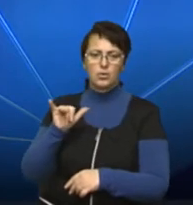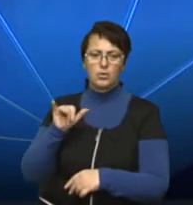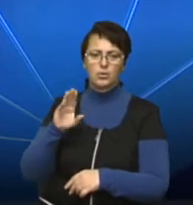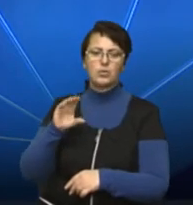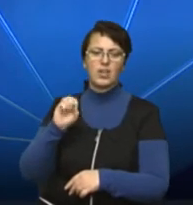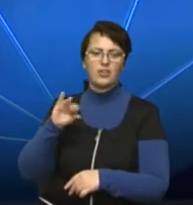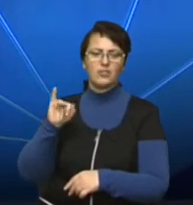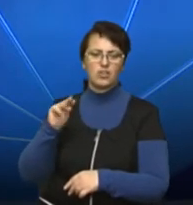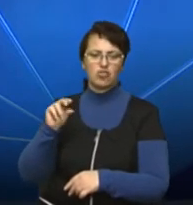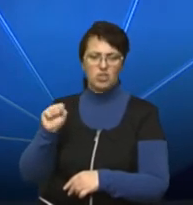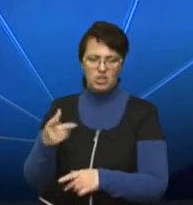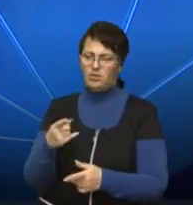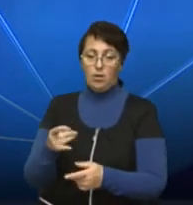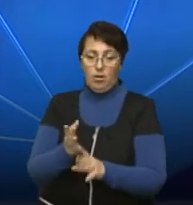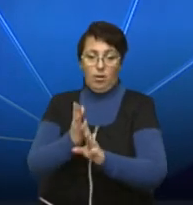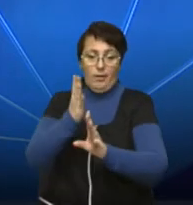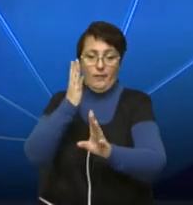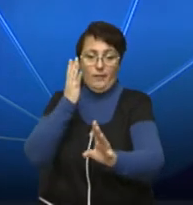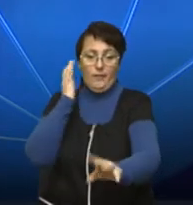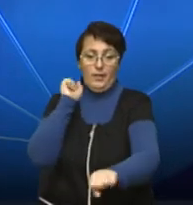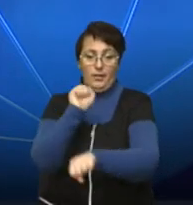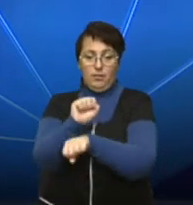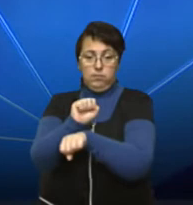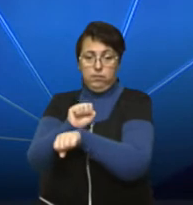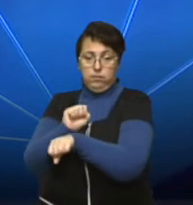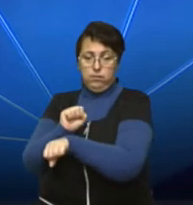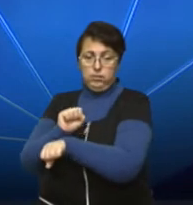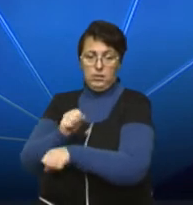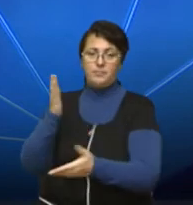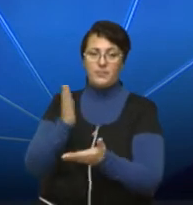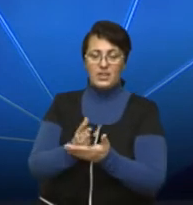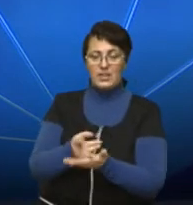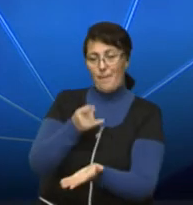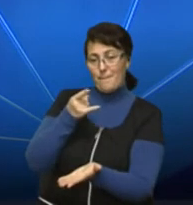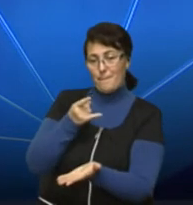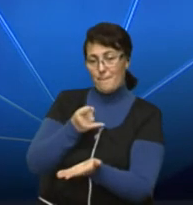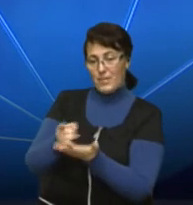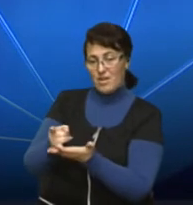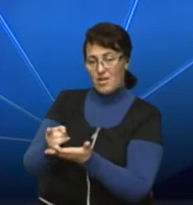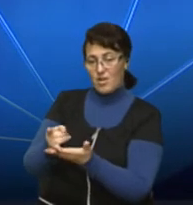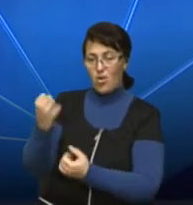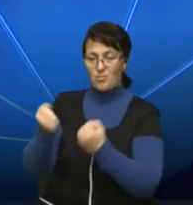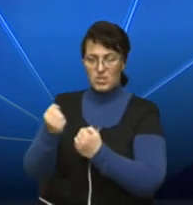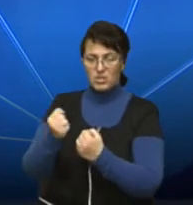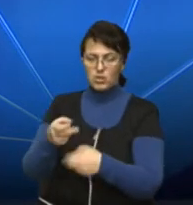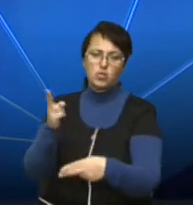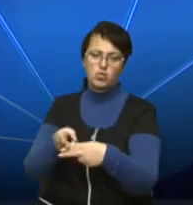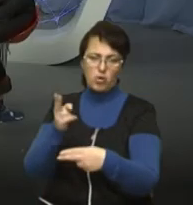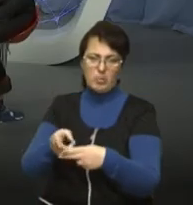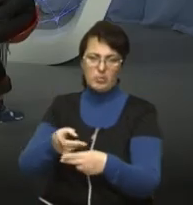довго їхав. Якщо би також є припарковані автомобілі, які дещо обмежують можливість проїзду,